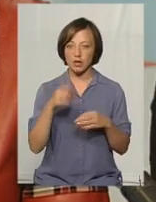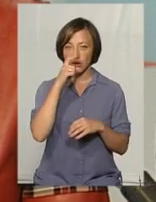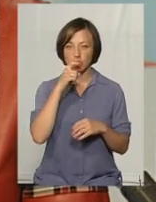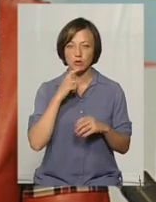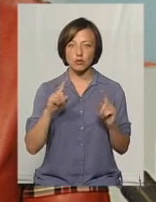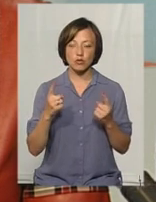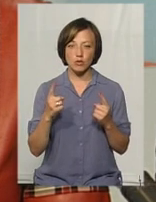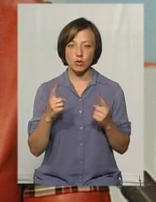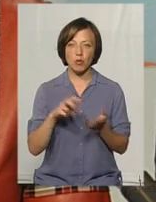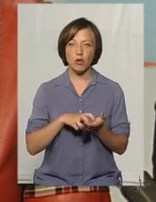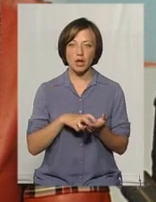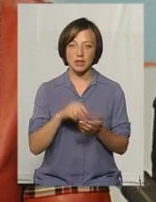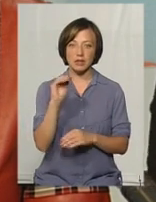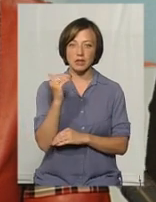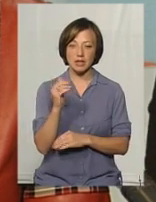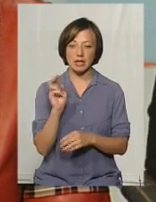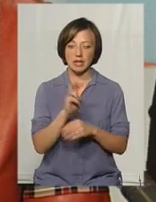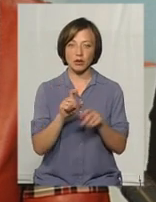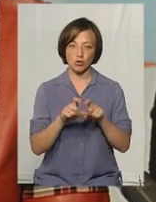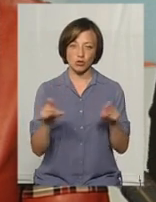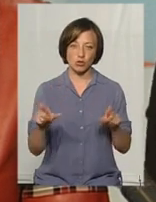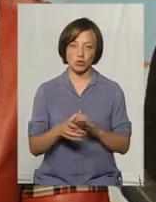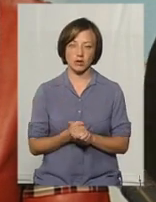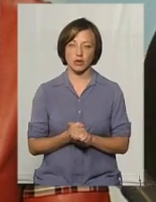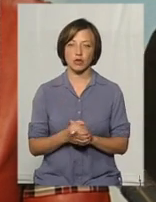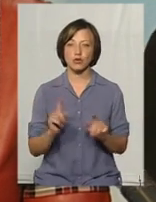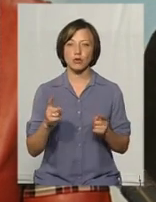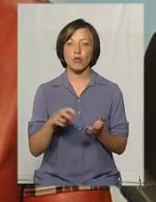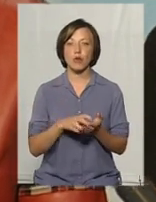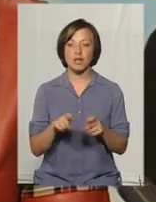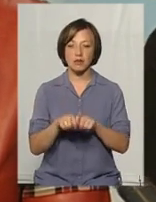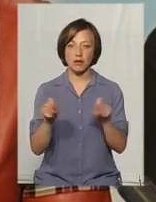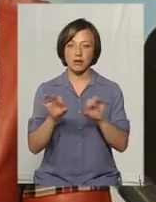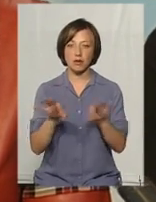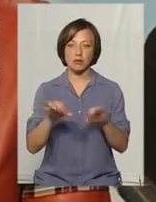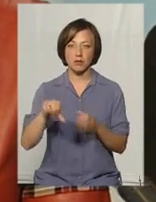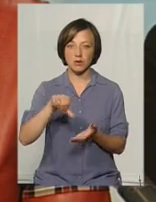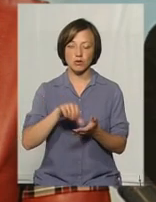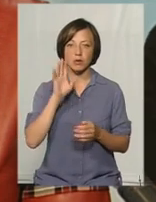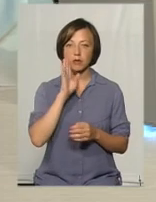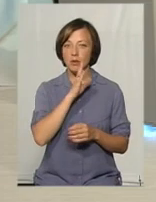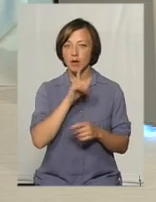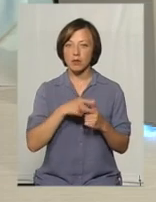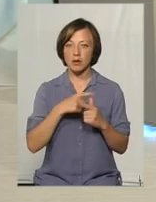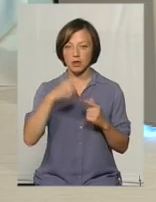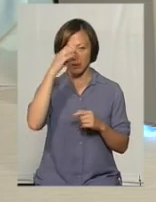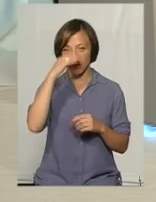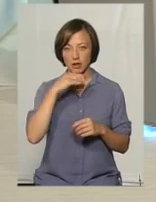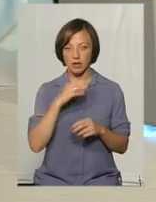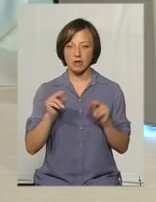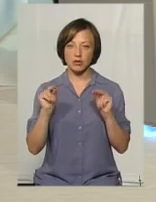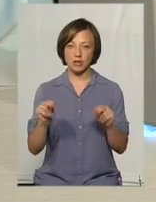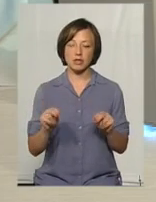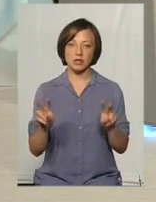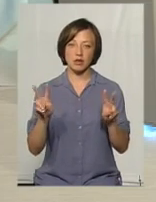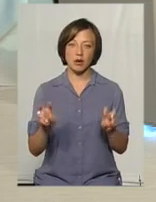розуміють, чому боїться їх дитина йти до школи. І чому навіть боїться відкритись в присутності мами чи тати, говорити на якісь такі відверті